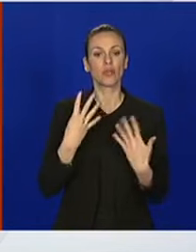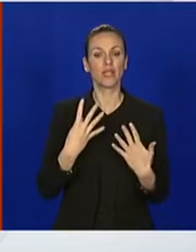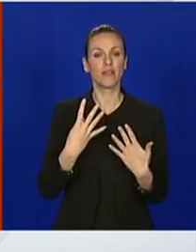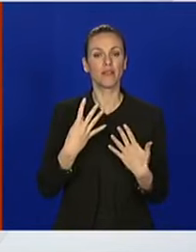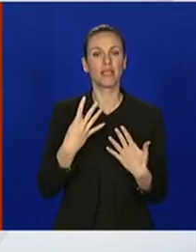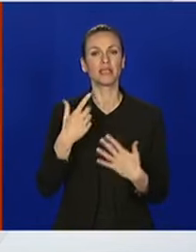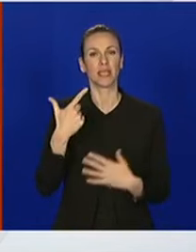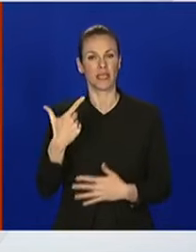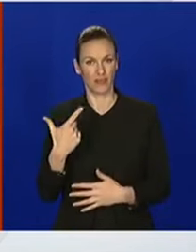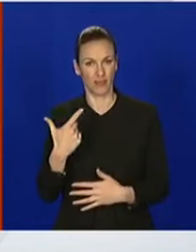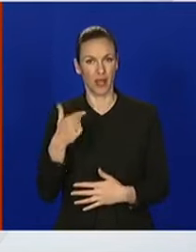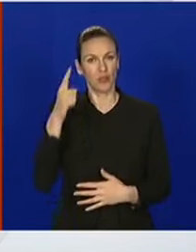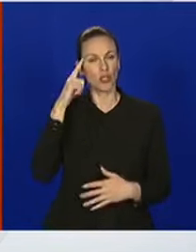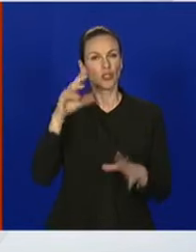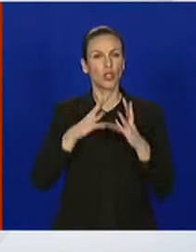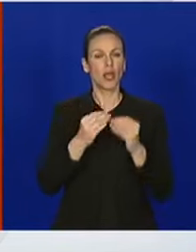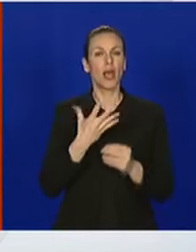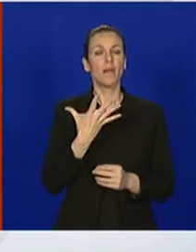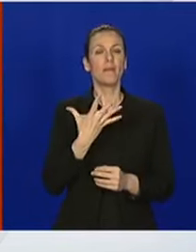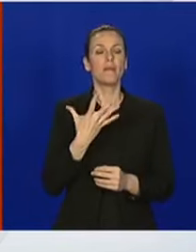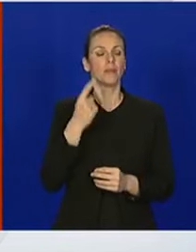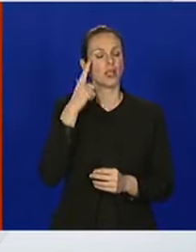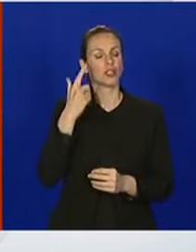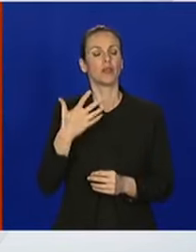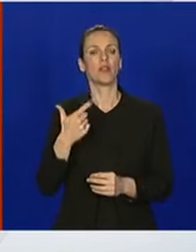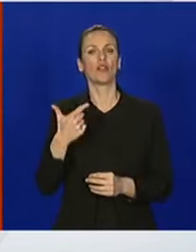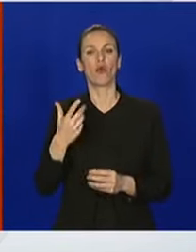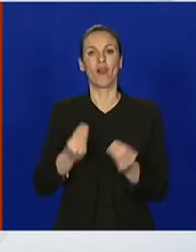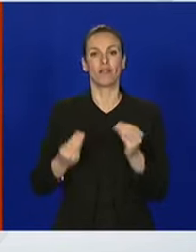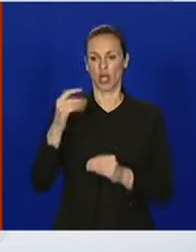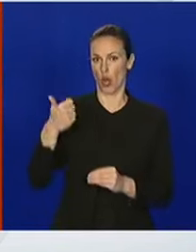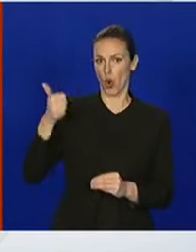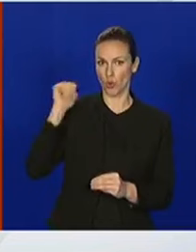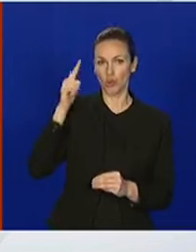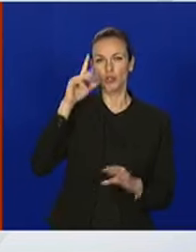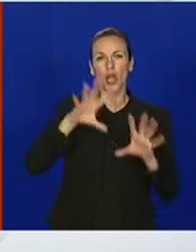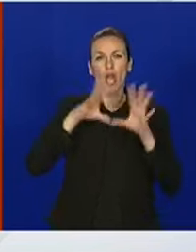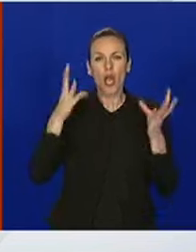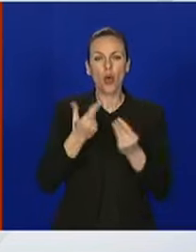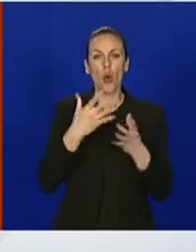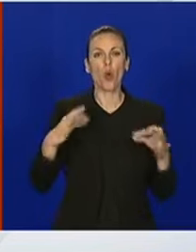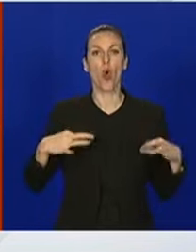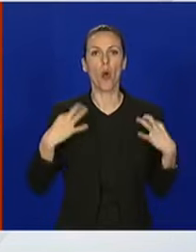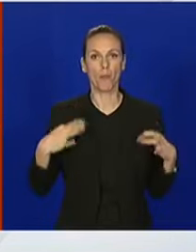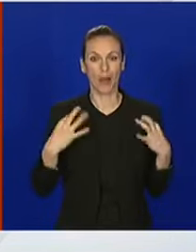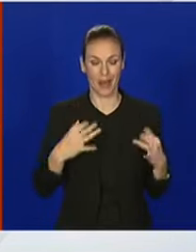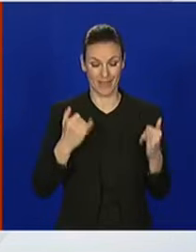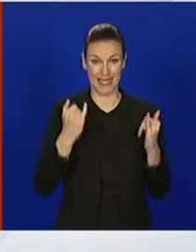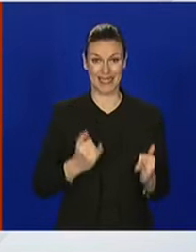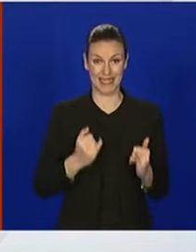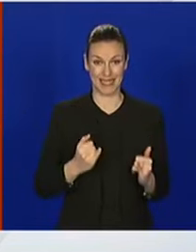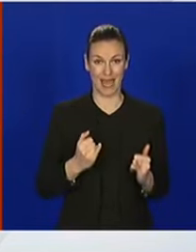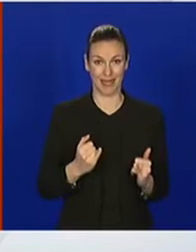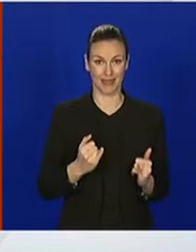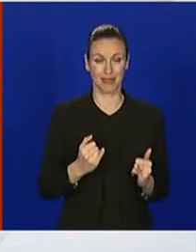što je čak 59 više nego jučer. Znači, ukupan broj oporavljenih je u ovom trenutku